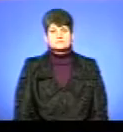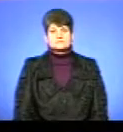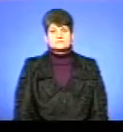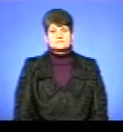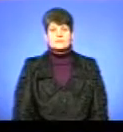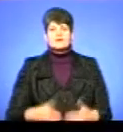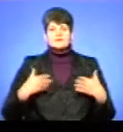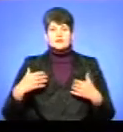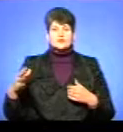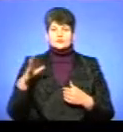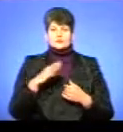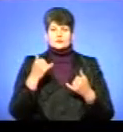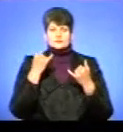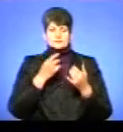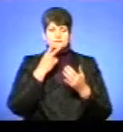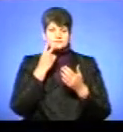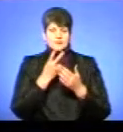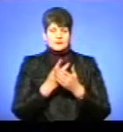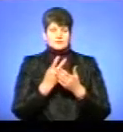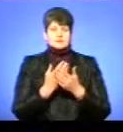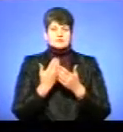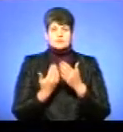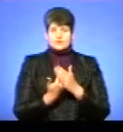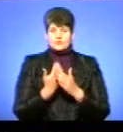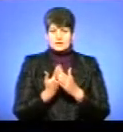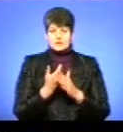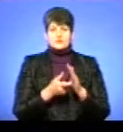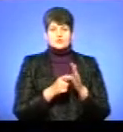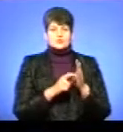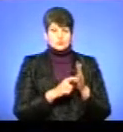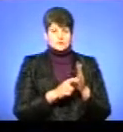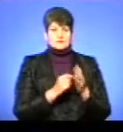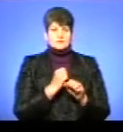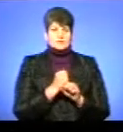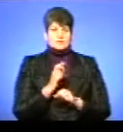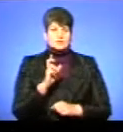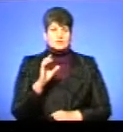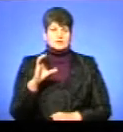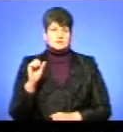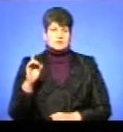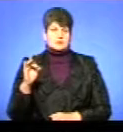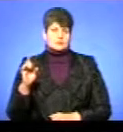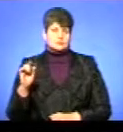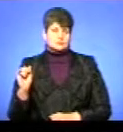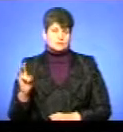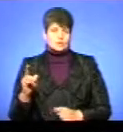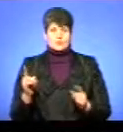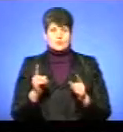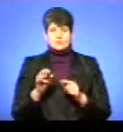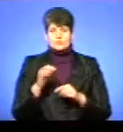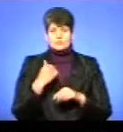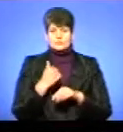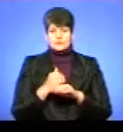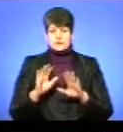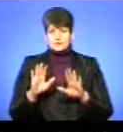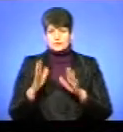Вітаю усіх, хто до нас приєднався. Ви дивитесь новини у студії Богдана Сарабун. Коротко про головні події.